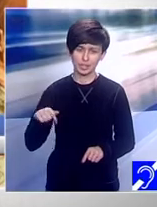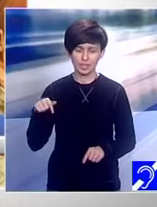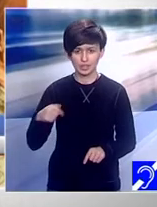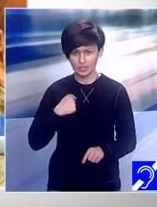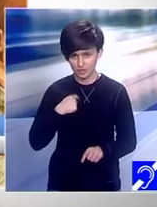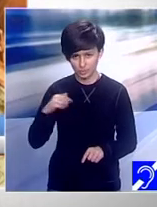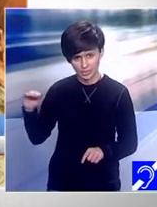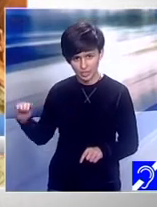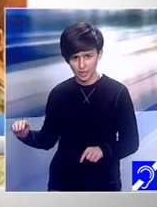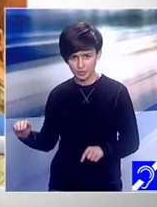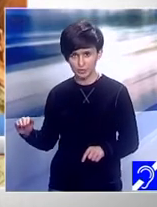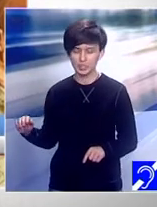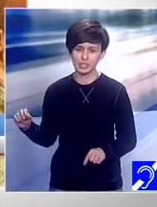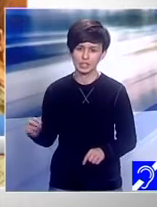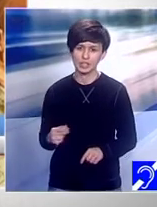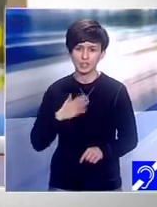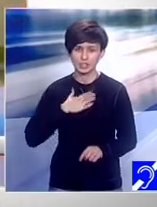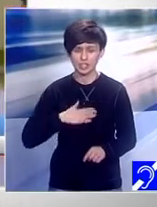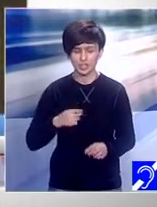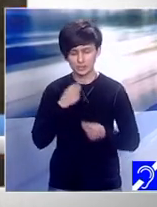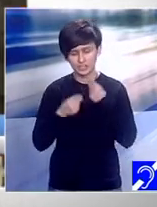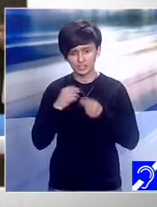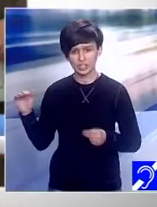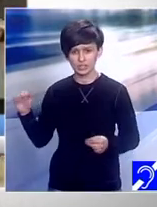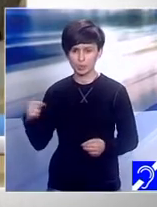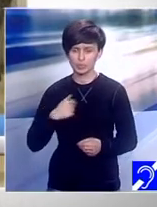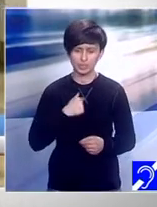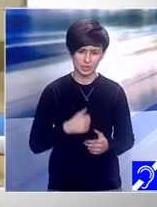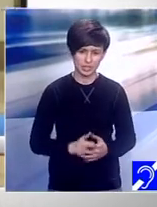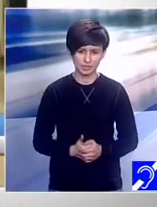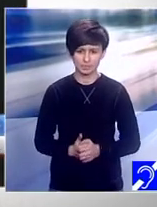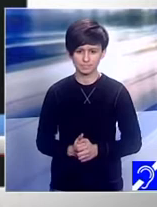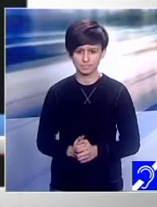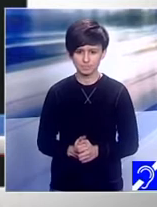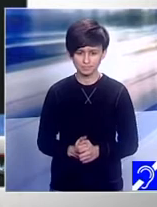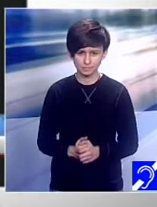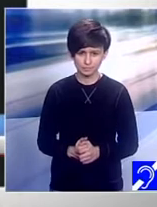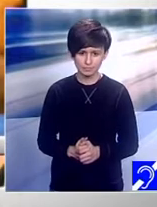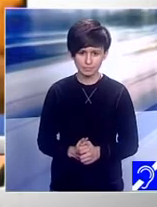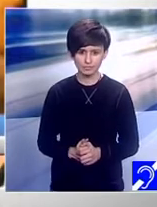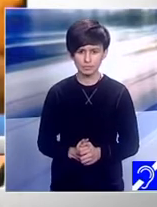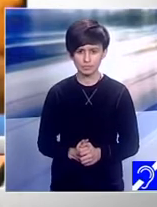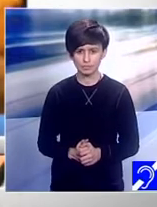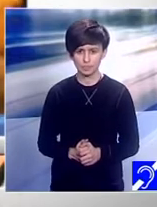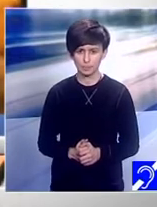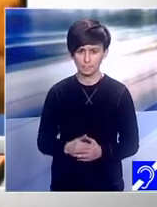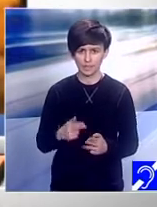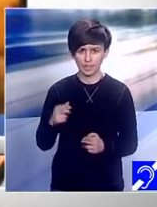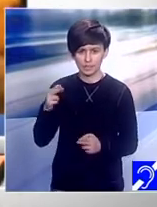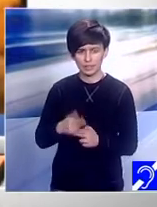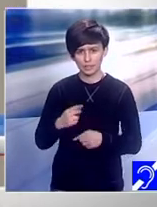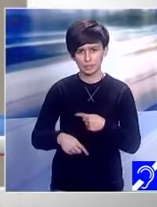spuneau că nu se joacă, că sunt înciudată. Și Iana a ținut să fie alături de copiii cu dizabilități. Bala asta nu se